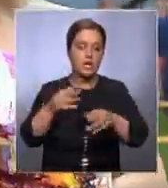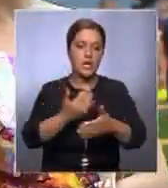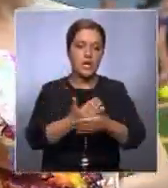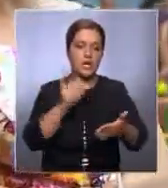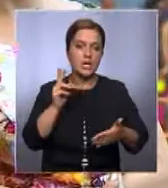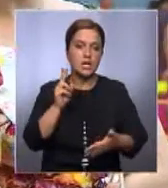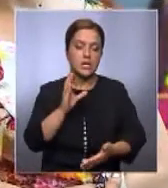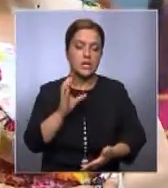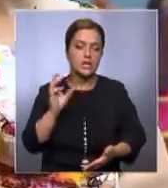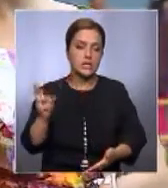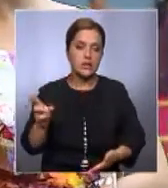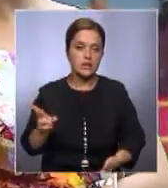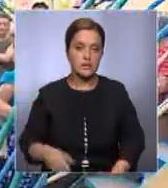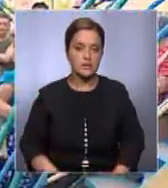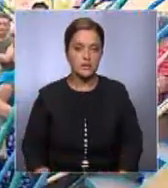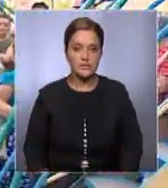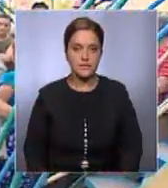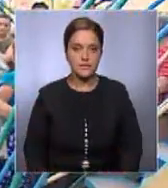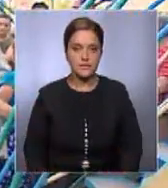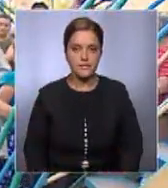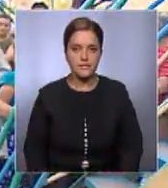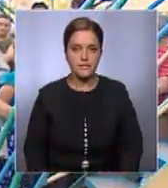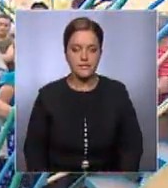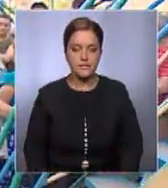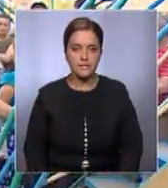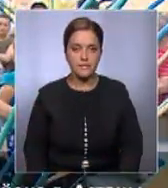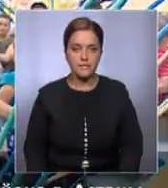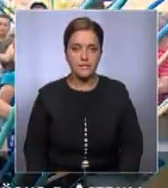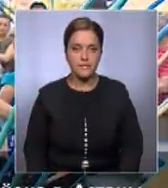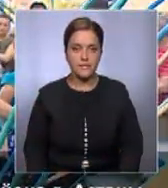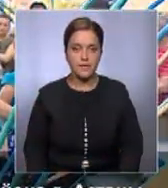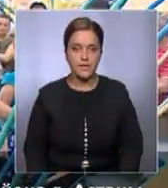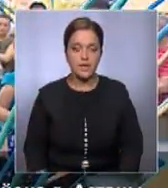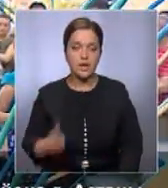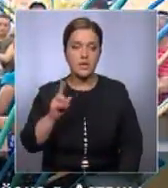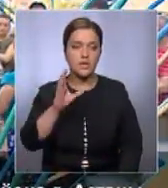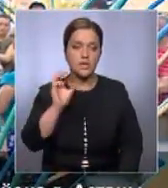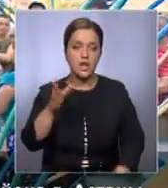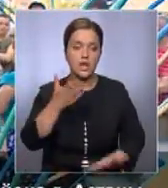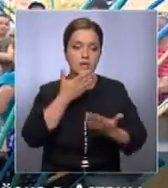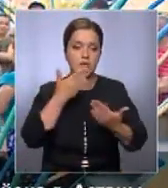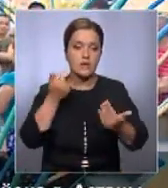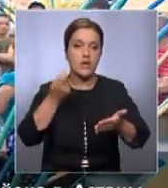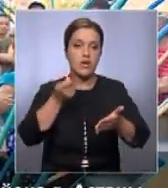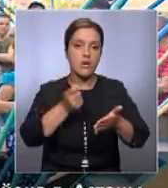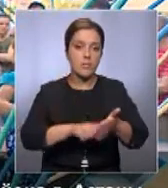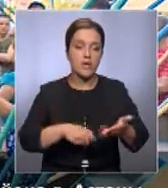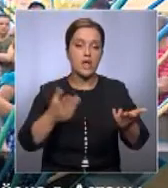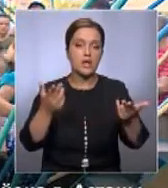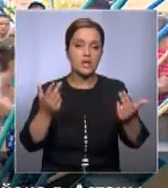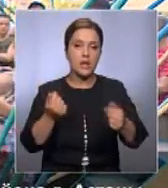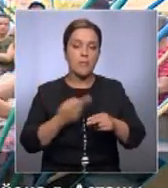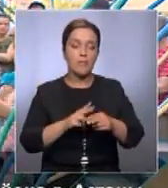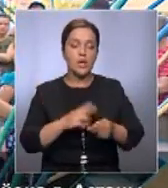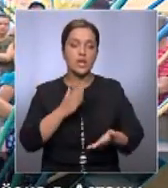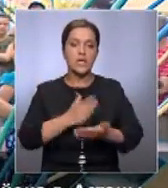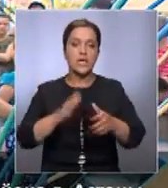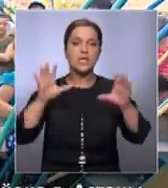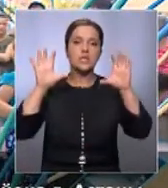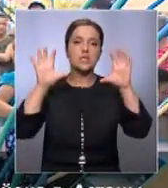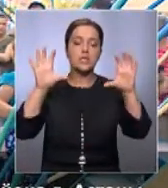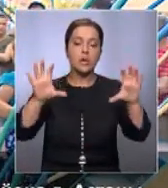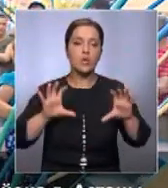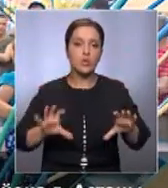работу обслуживающей компании. Этой организации нет. В таком случае общественное объединение просто, согласно закону о жилищных отношениях,